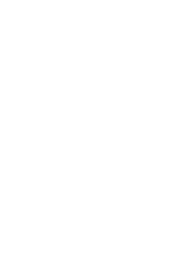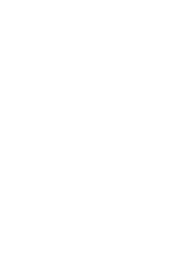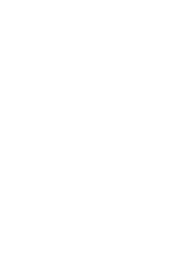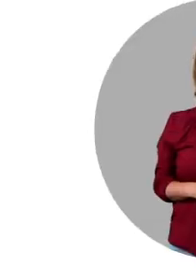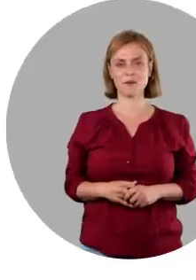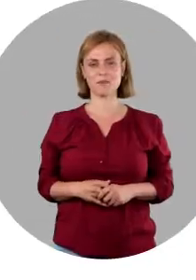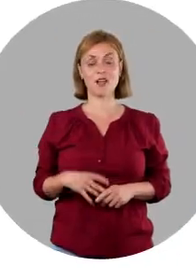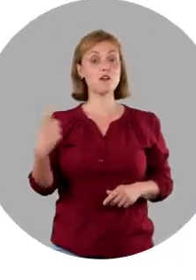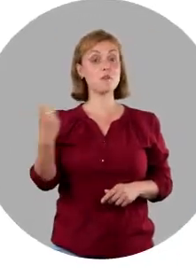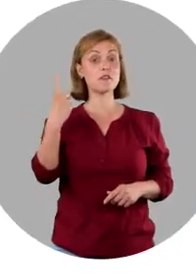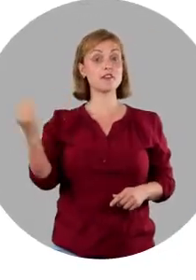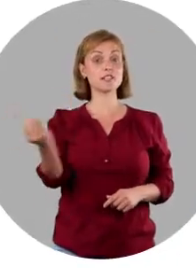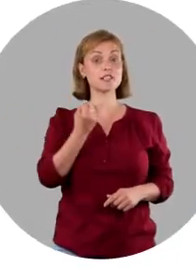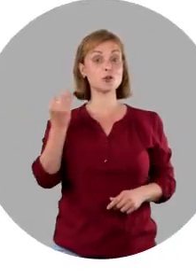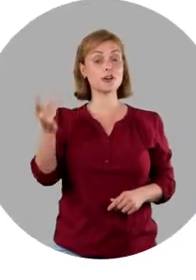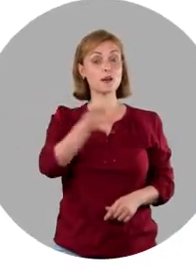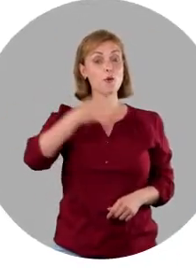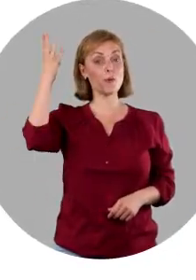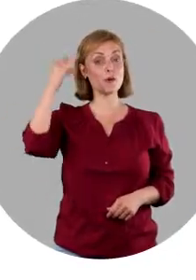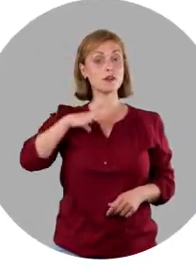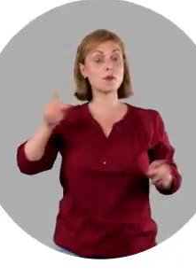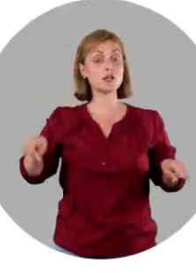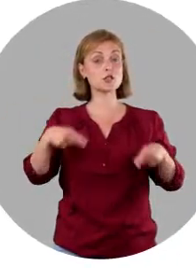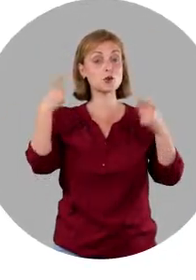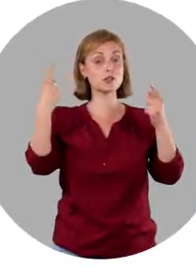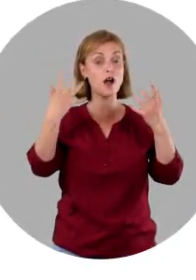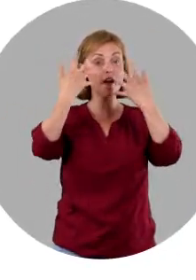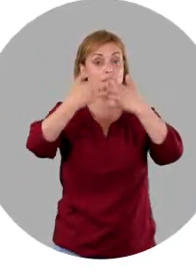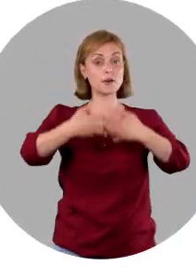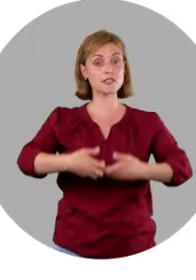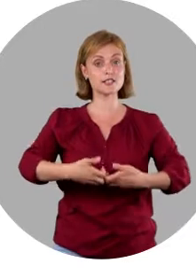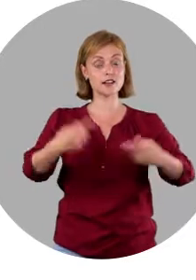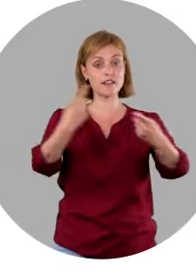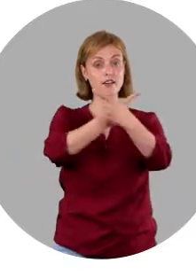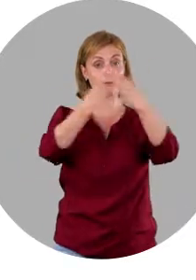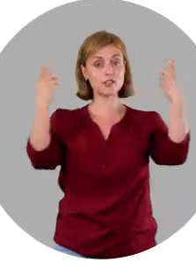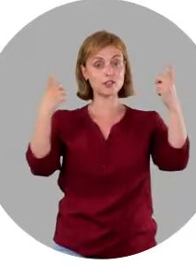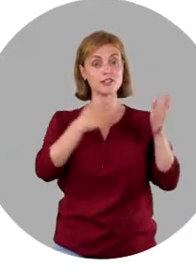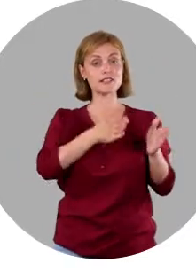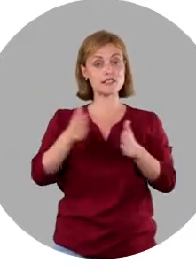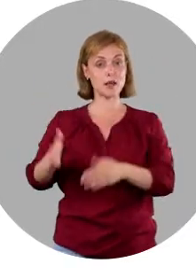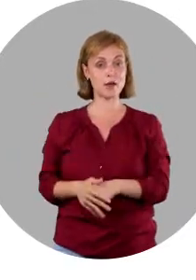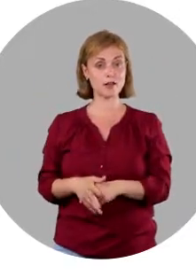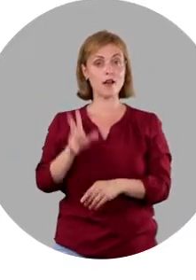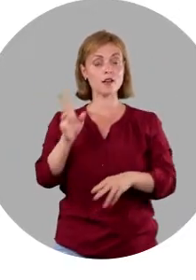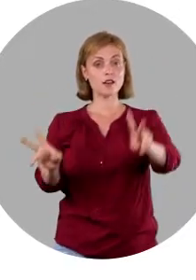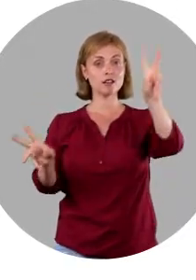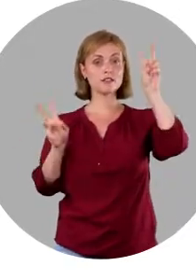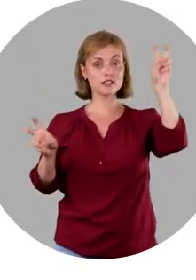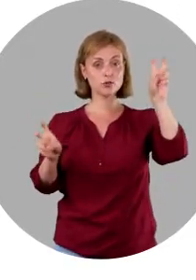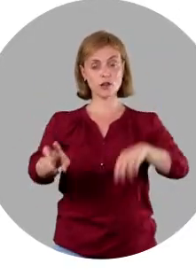Впервые в истории Республики Молдова была создана автоматизированная информационная система, которая представляет собой